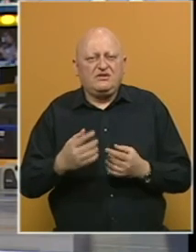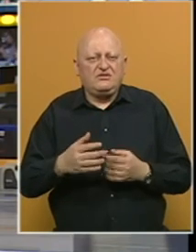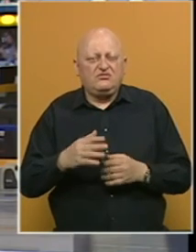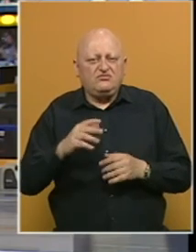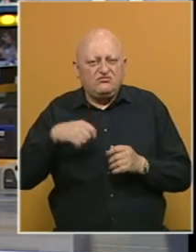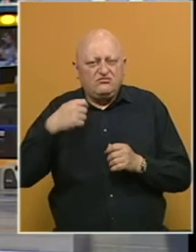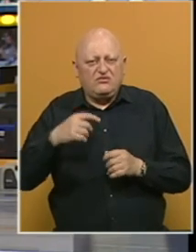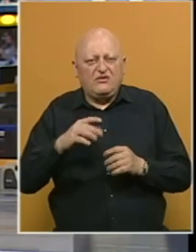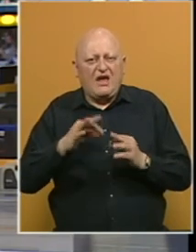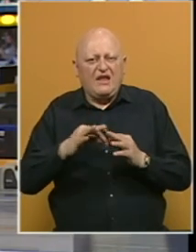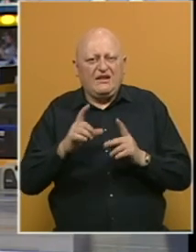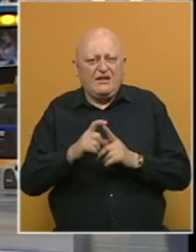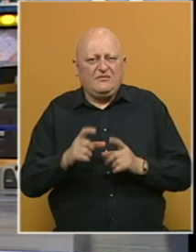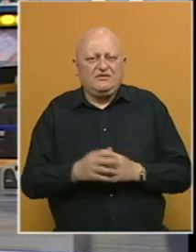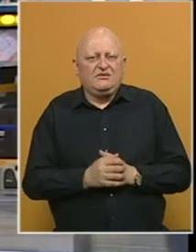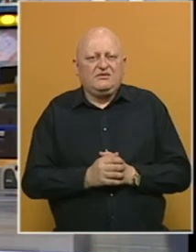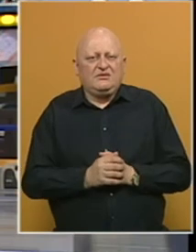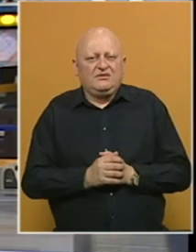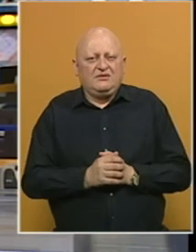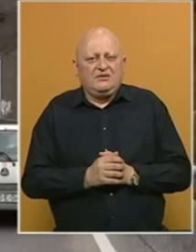gradilištu provjerio je naš Adnan Demić.